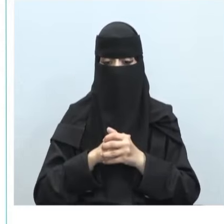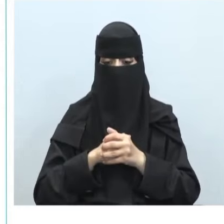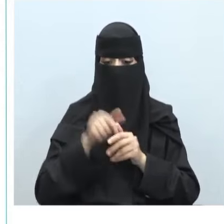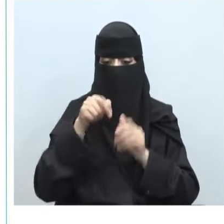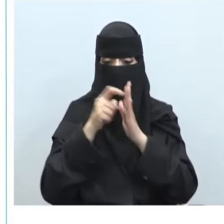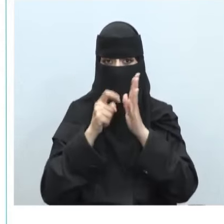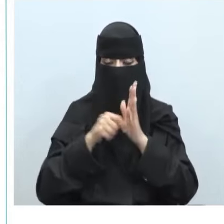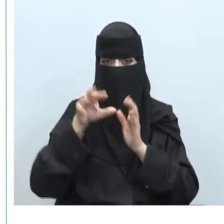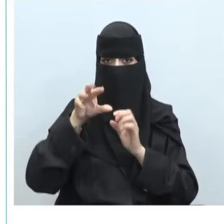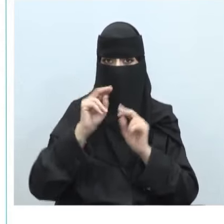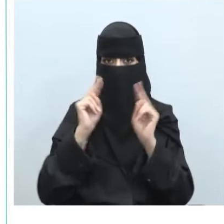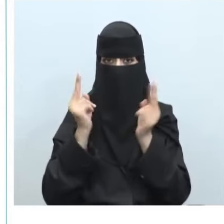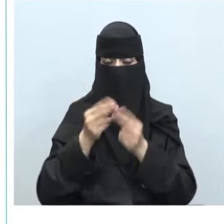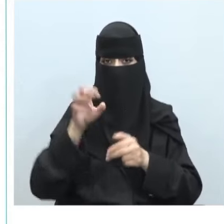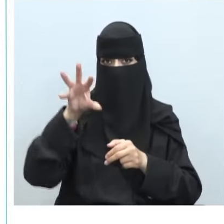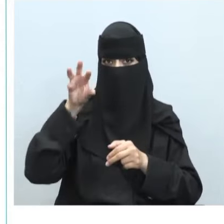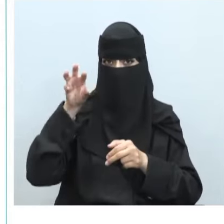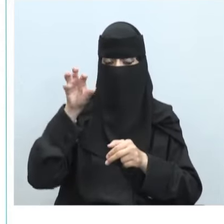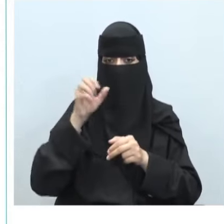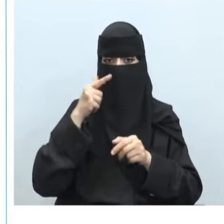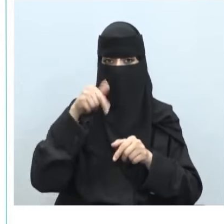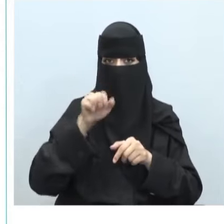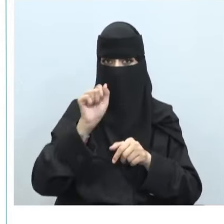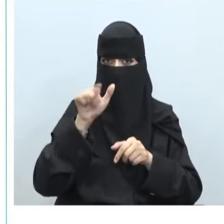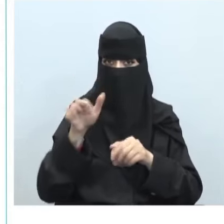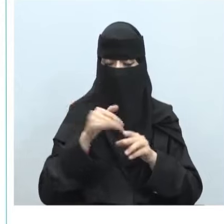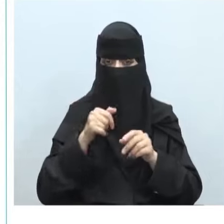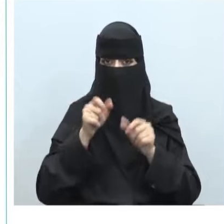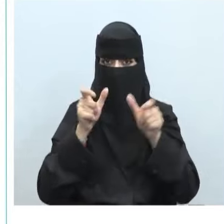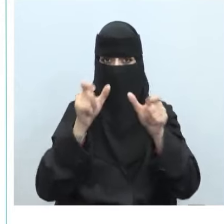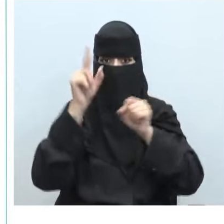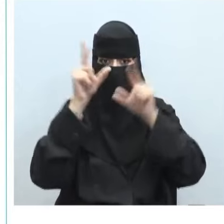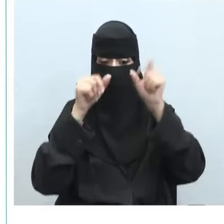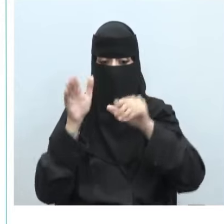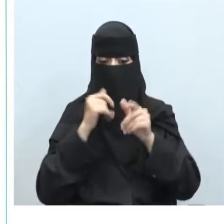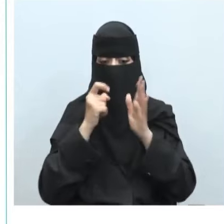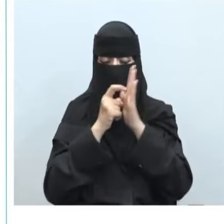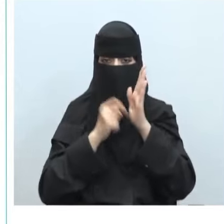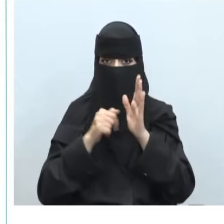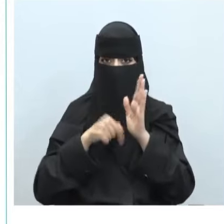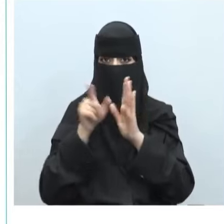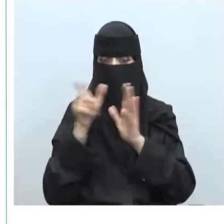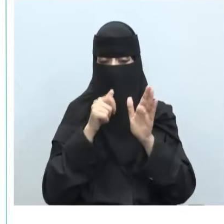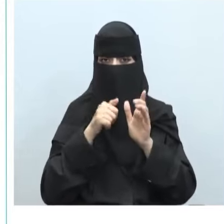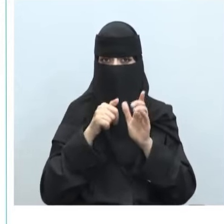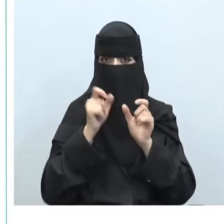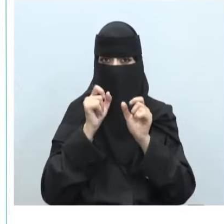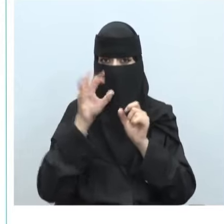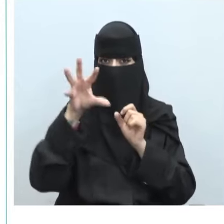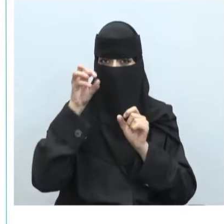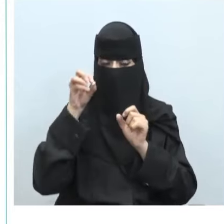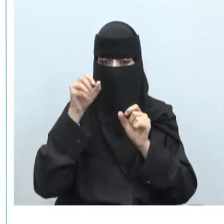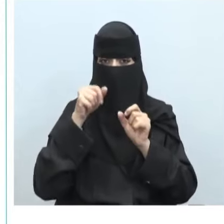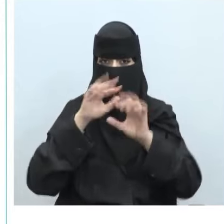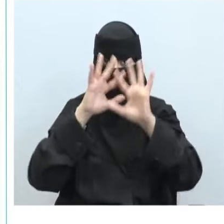لديهم قانون الاتحاد الأوروبي للأمن السبراني وأيضا النظام الأوروبي العام لحماية